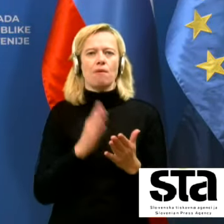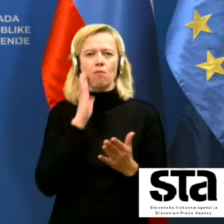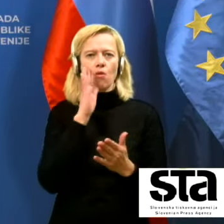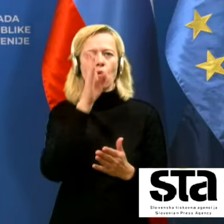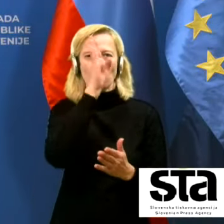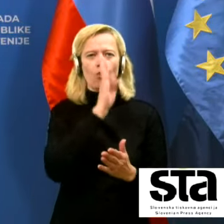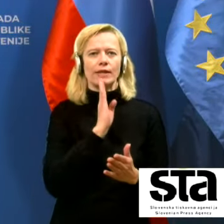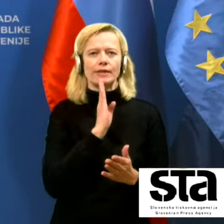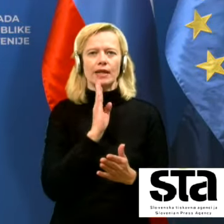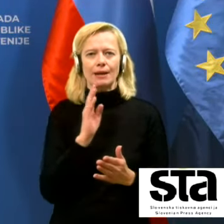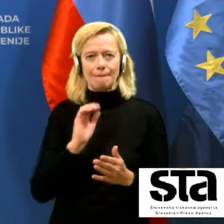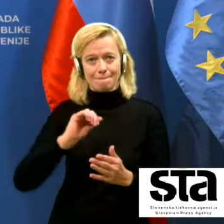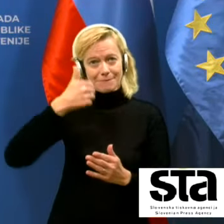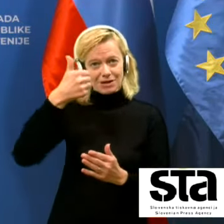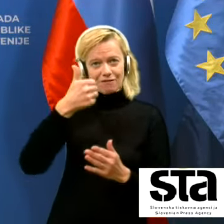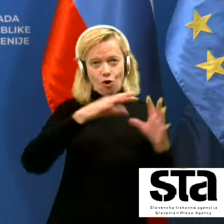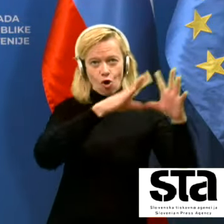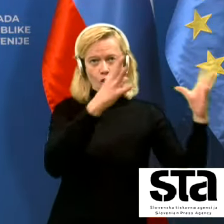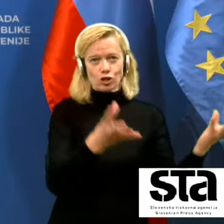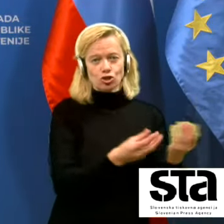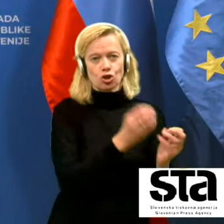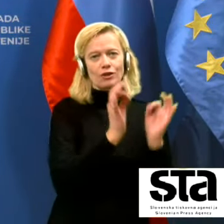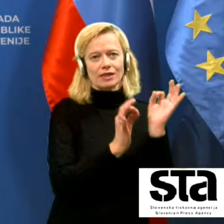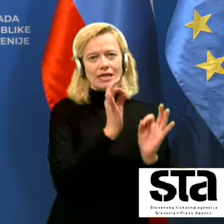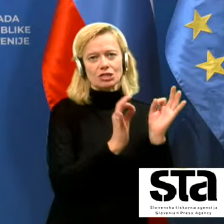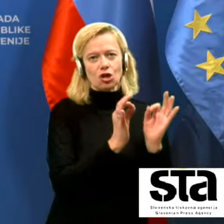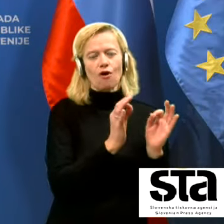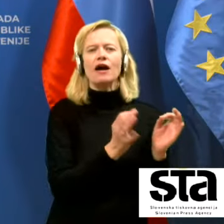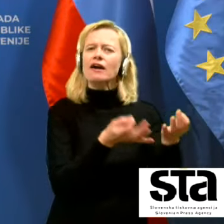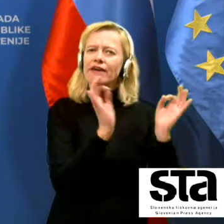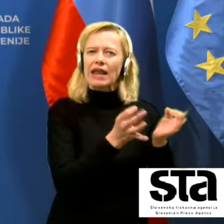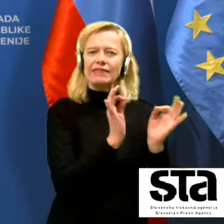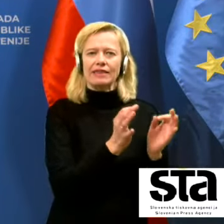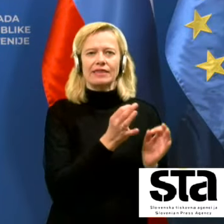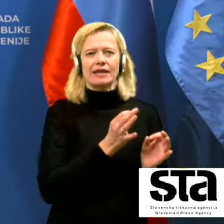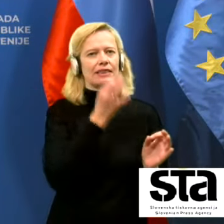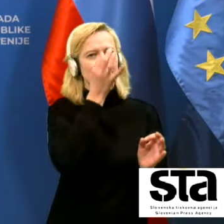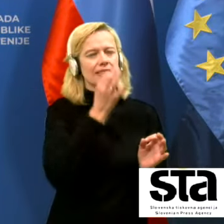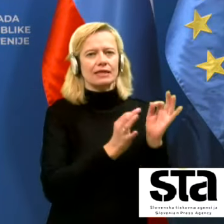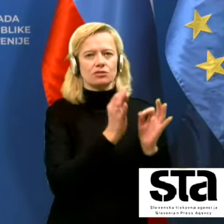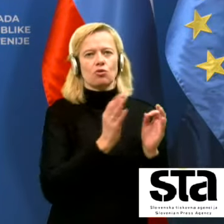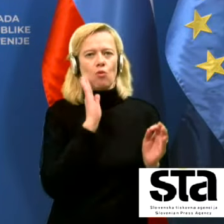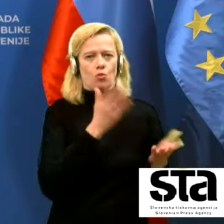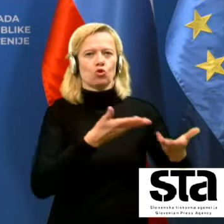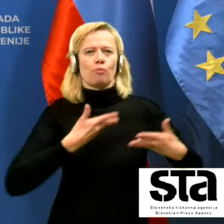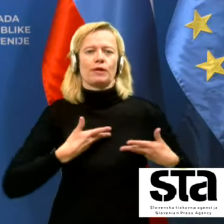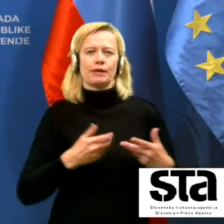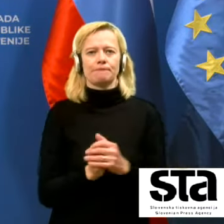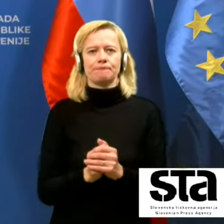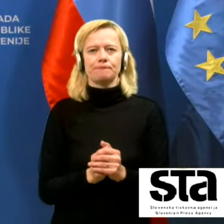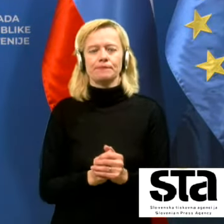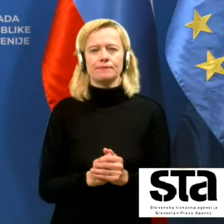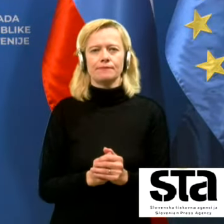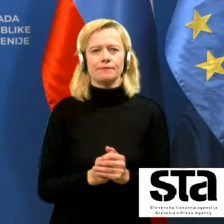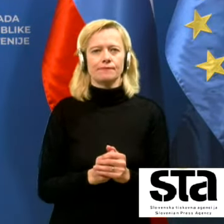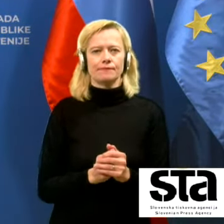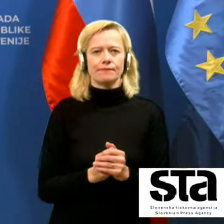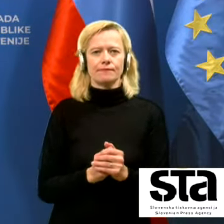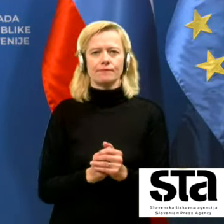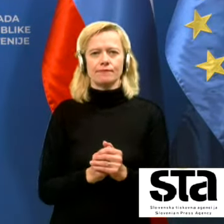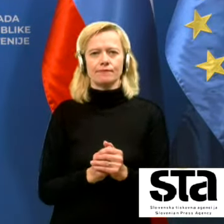ponedeljek to prvo količino testov, kvalitetnih testov tudi dobili. Morda še eno